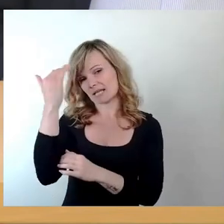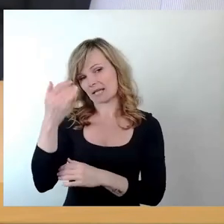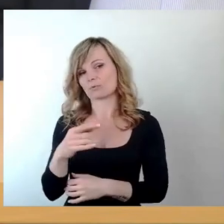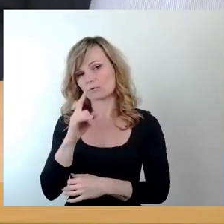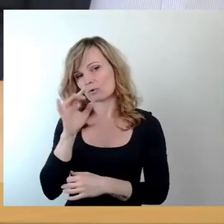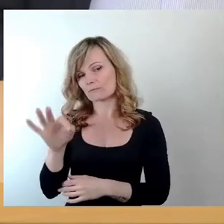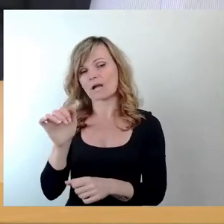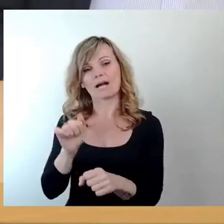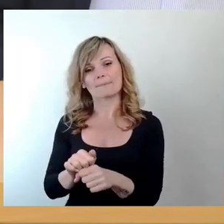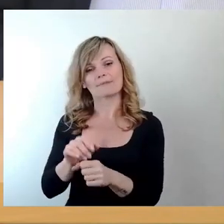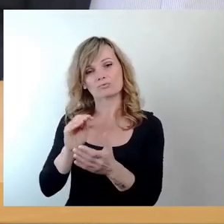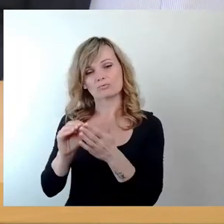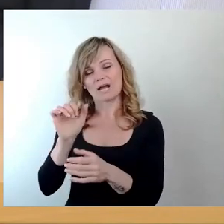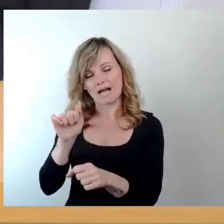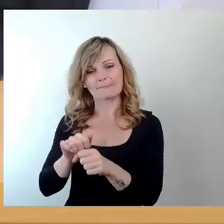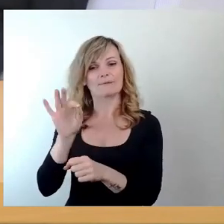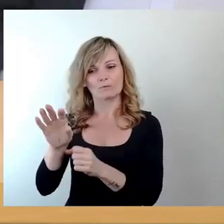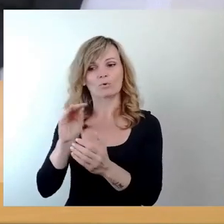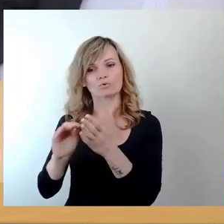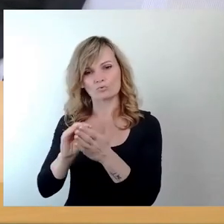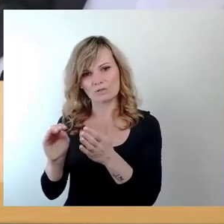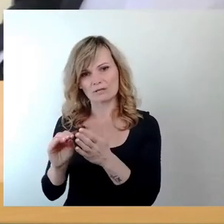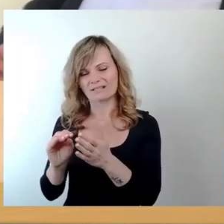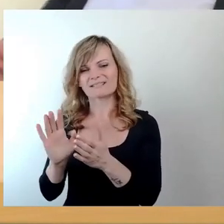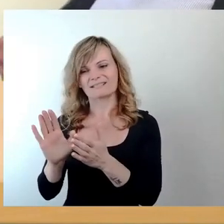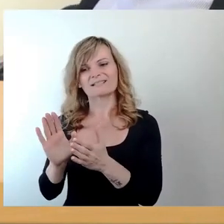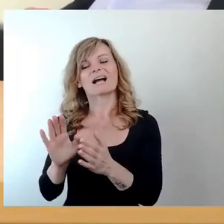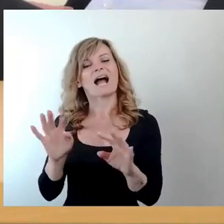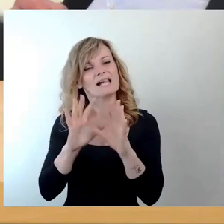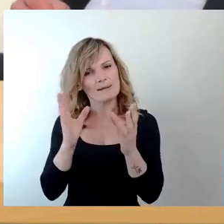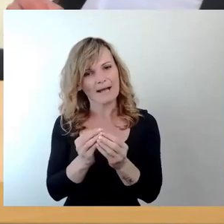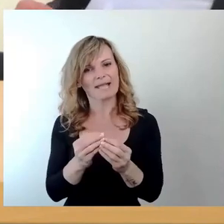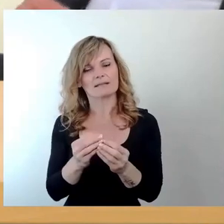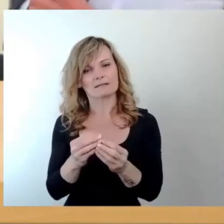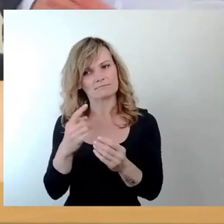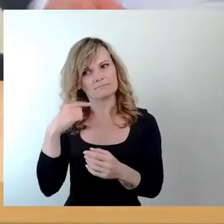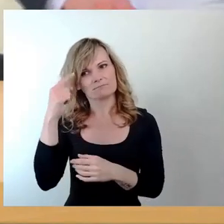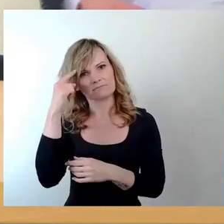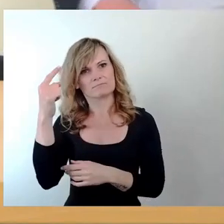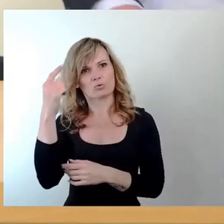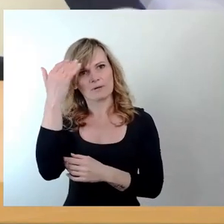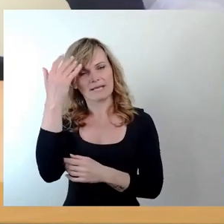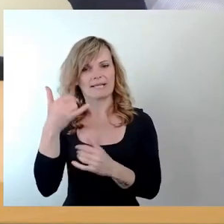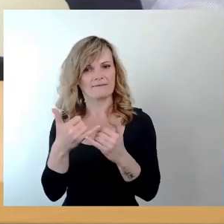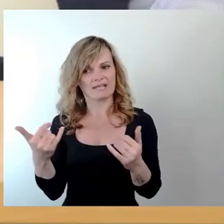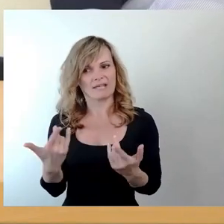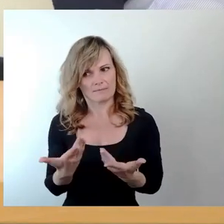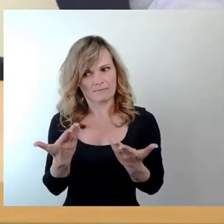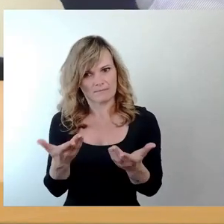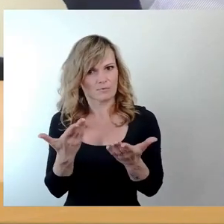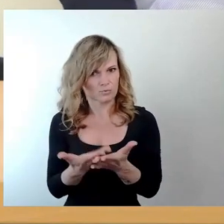Amt für Schulen, sondern generell mal drüber nachzudenken, wie man sowas machen kann. Jetzt schon können wir aber sagen, der